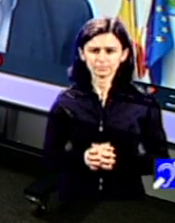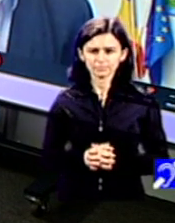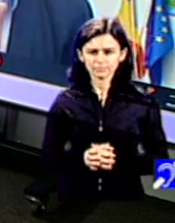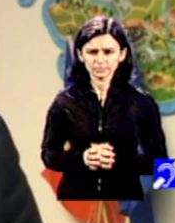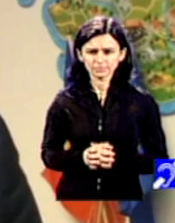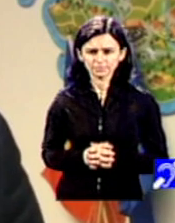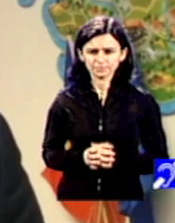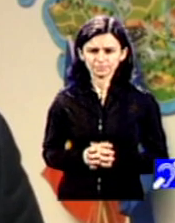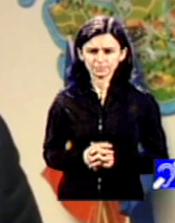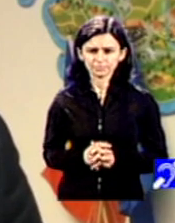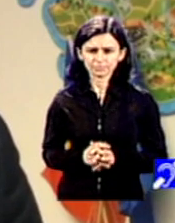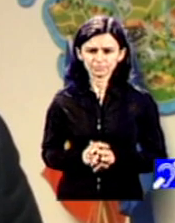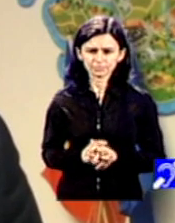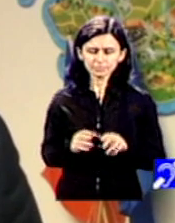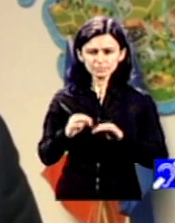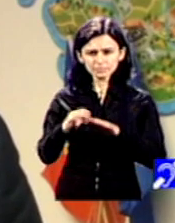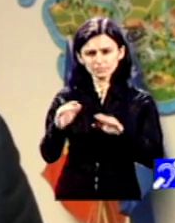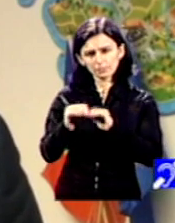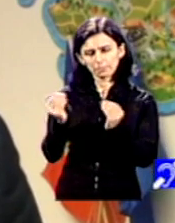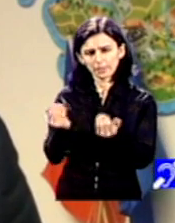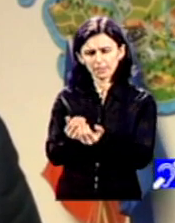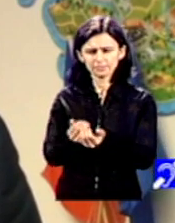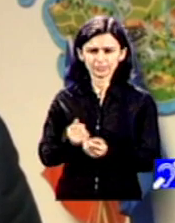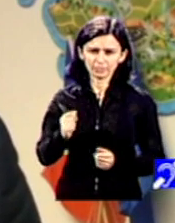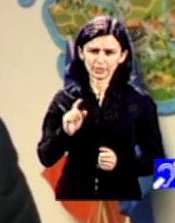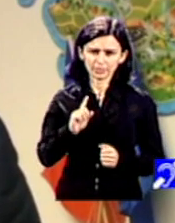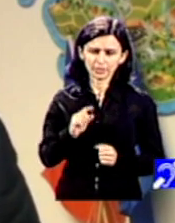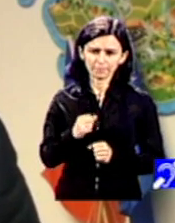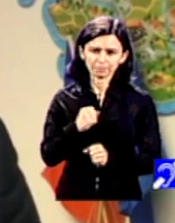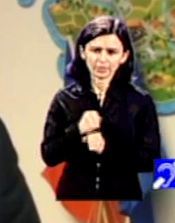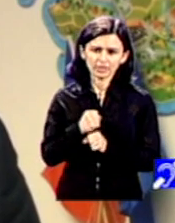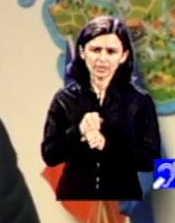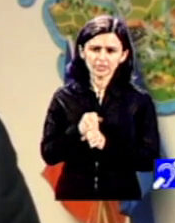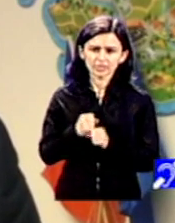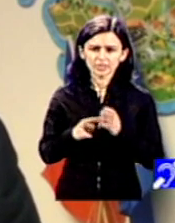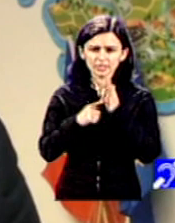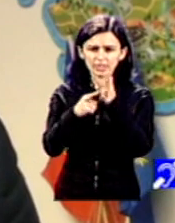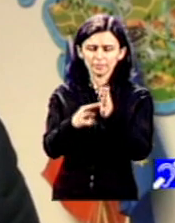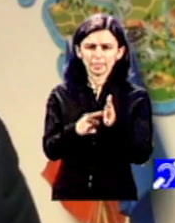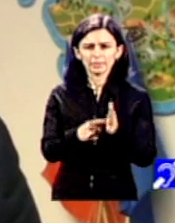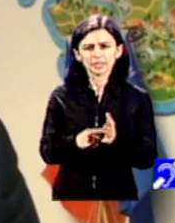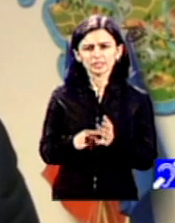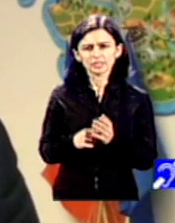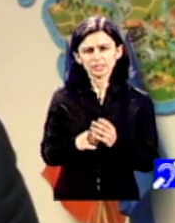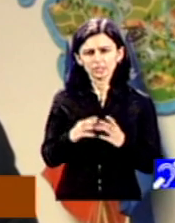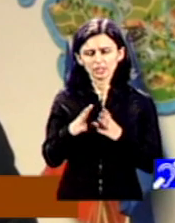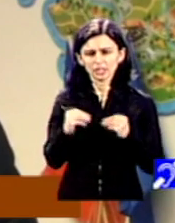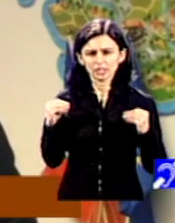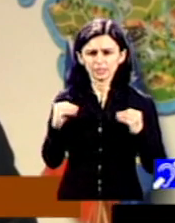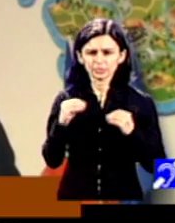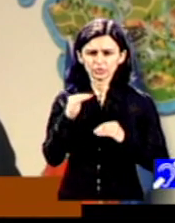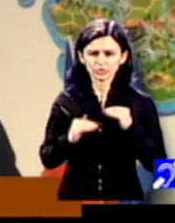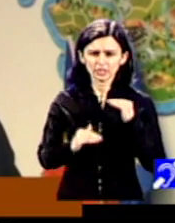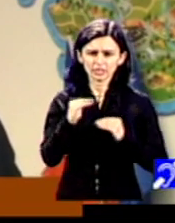este drept că pandemia nu a făcut decât să scoate în evidență niște disfuncționalități în ceea ce privește